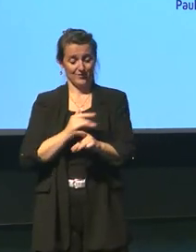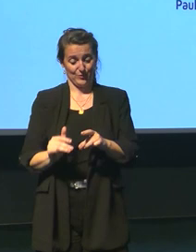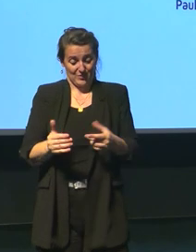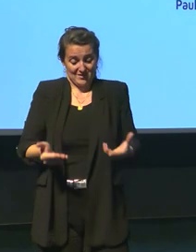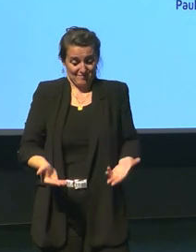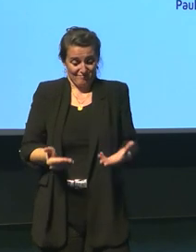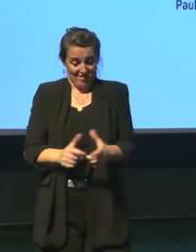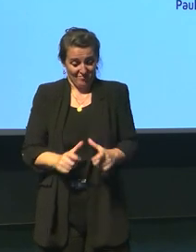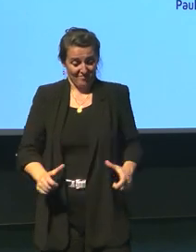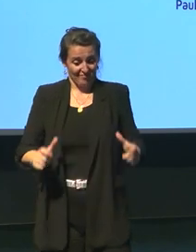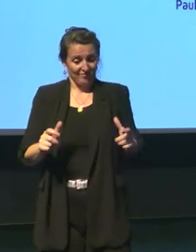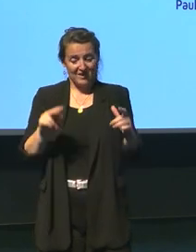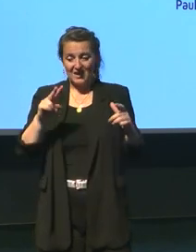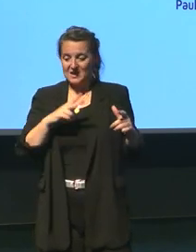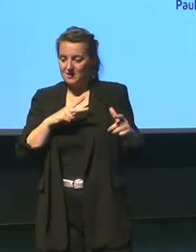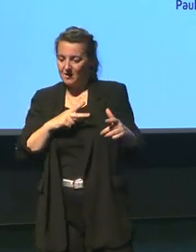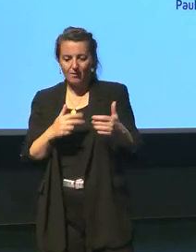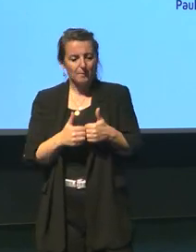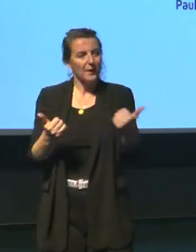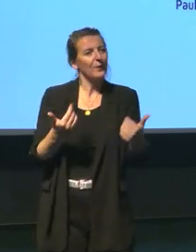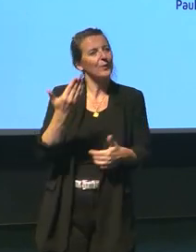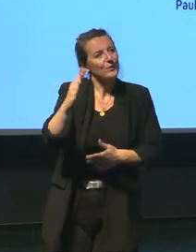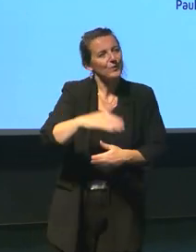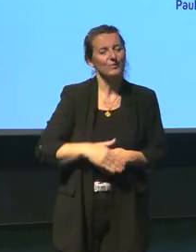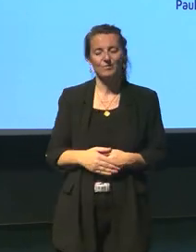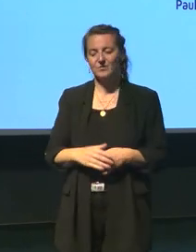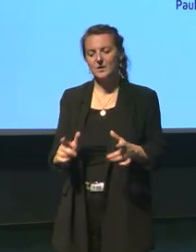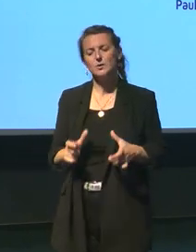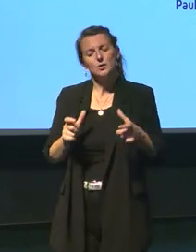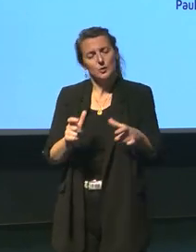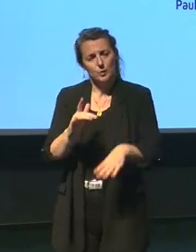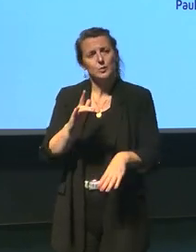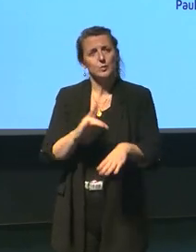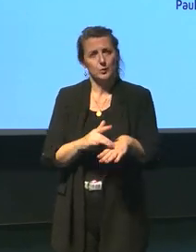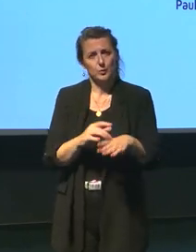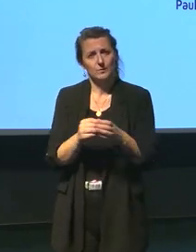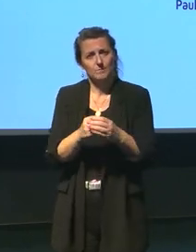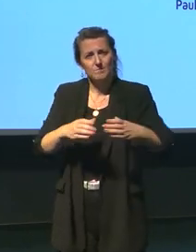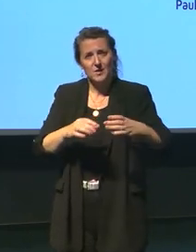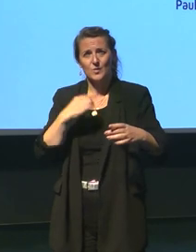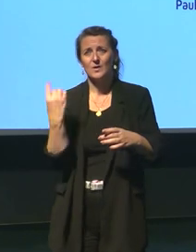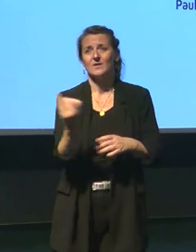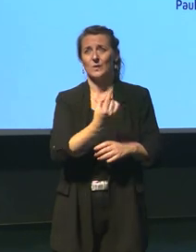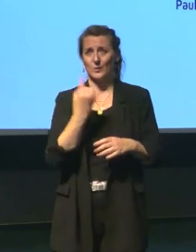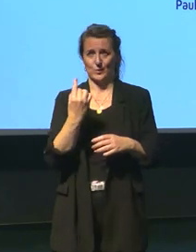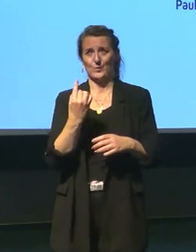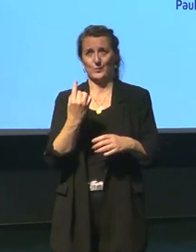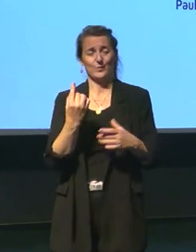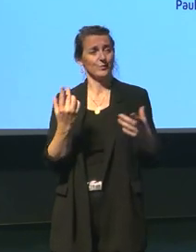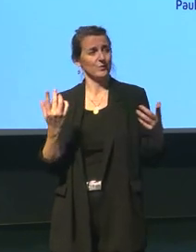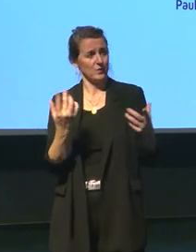il y a bien sûr d'autres paradoxes j'ai eu la chance et sans doute aussi la plupart d'entre nous tous étudiés entre nous